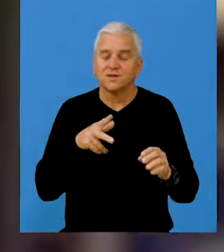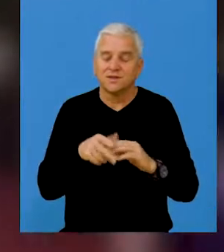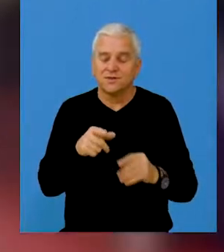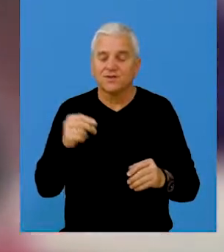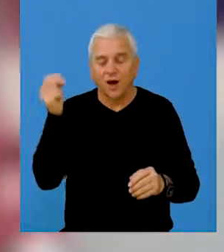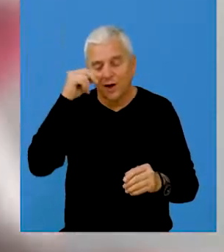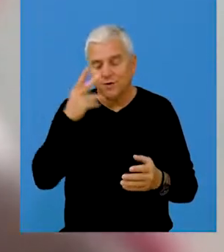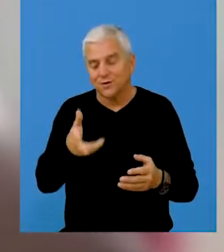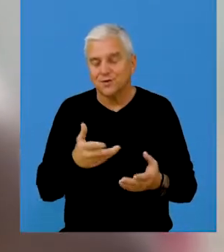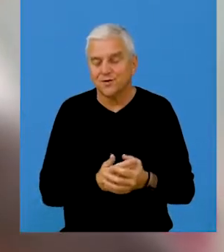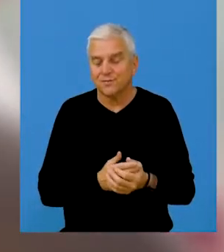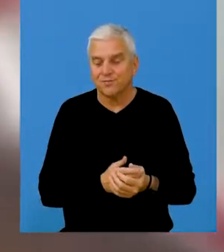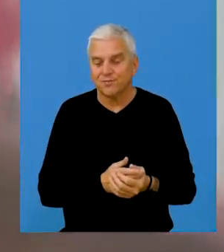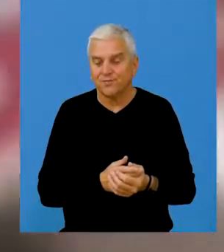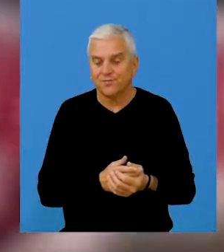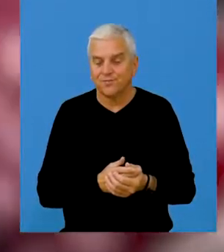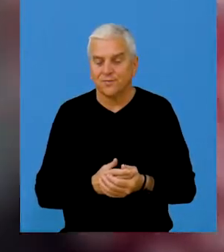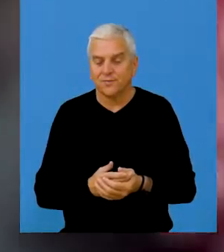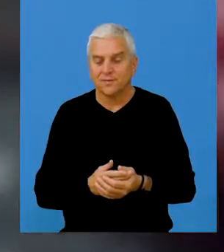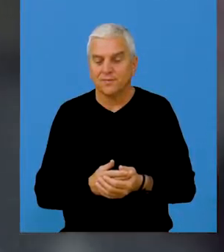sam studije završio zbog gastronomije.